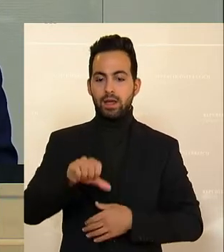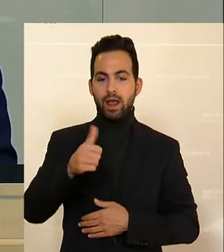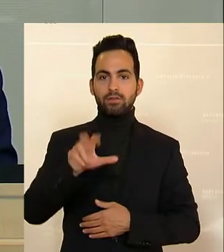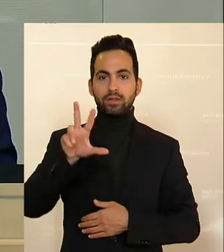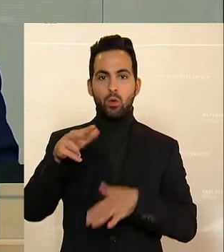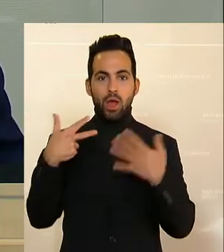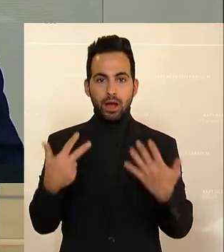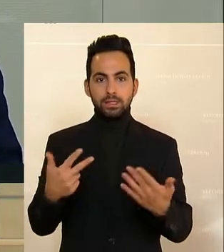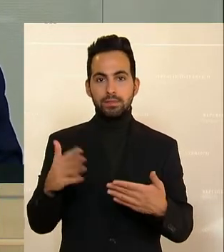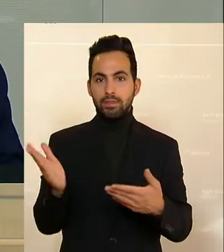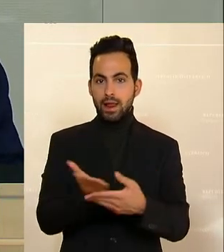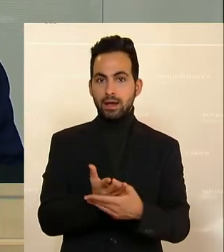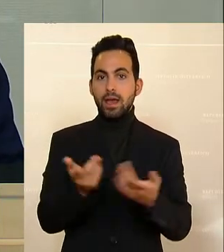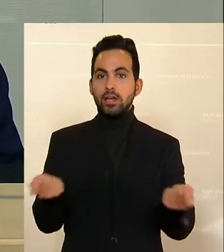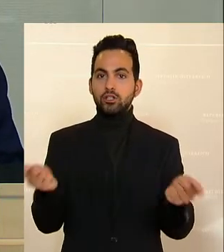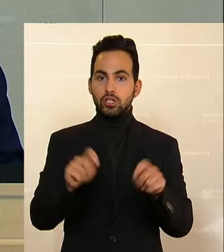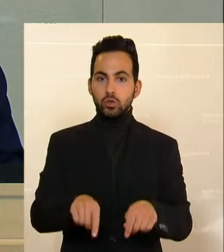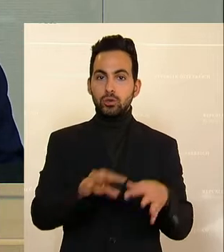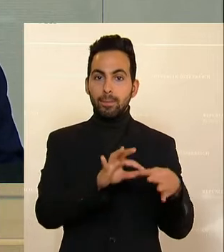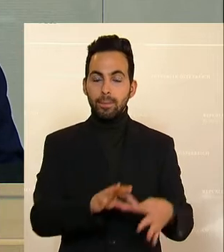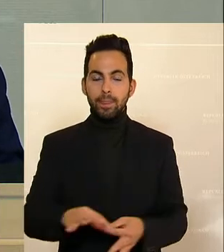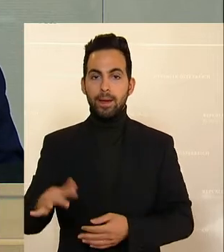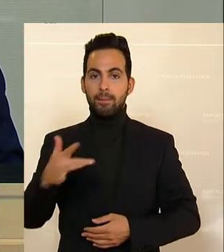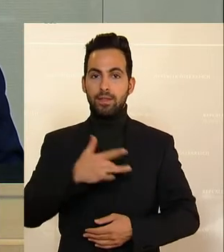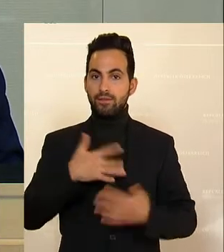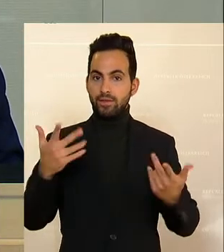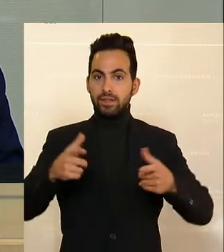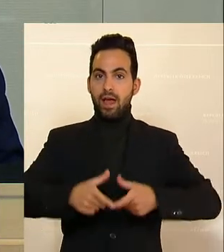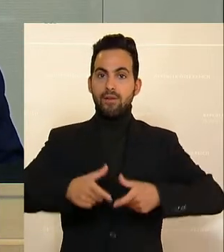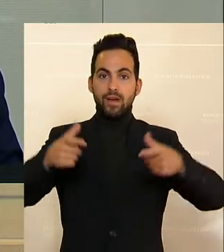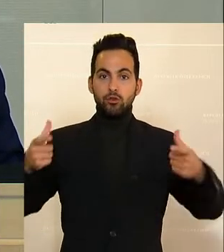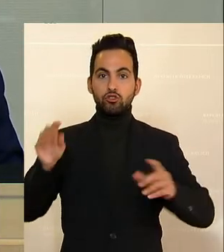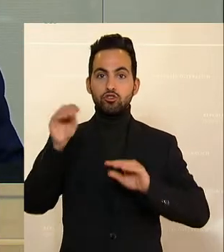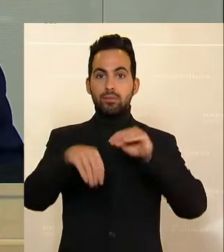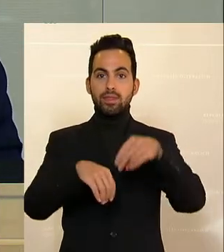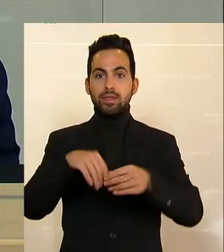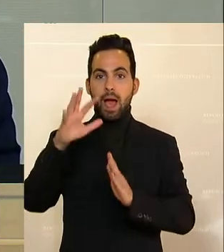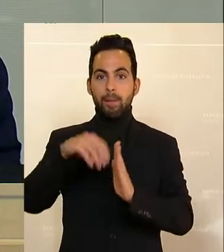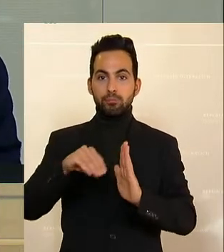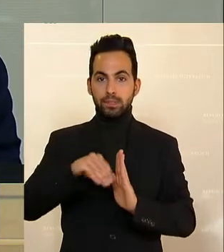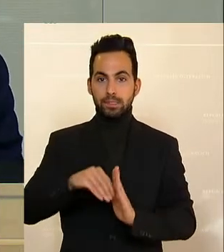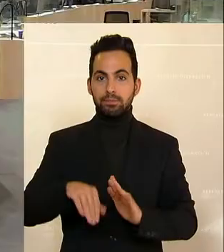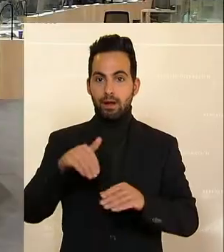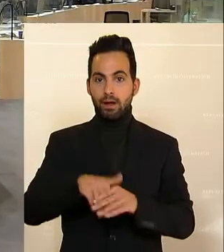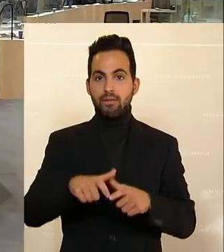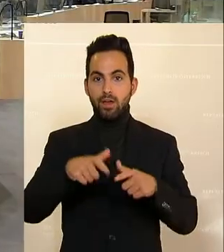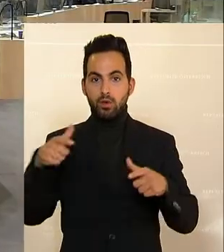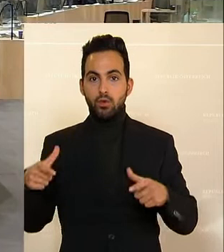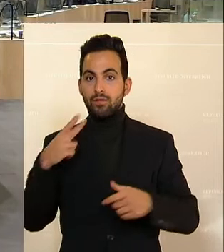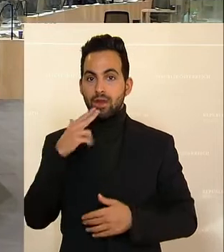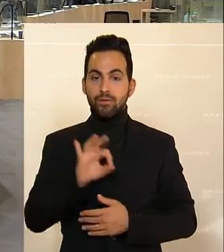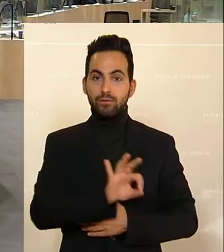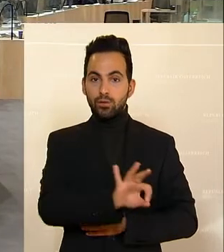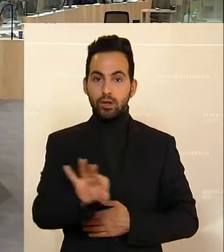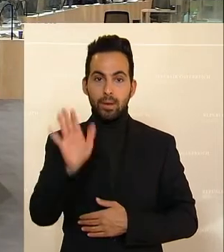der Beilagen angeschlossene Entschließung betreffend Erweiterung der Spendenabsetzbarkeit. Wer sich dafür ausspricht, den